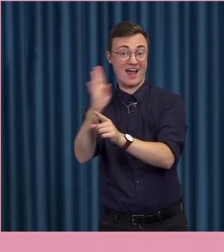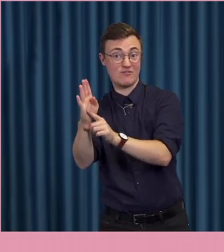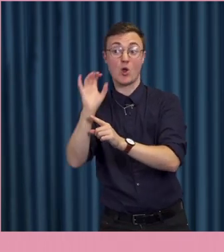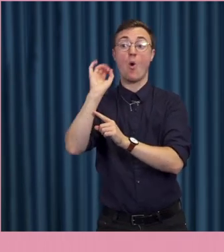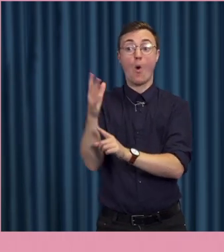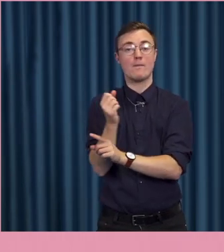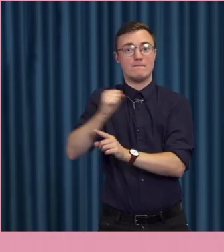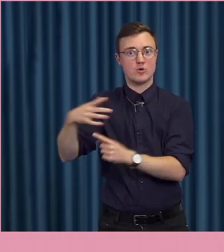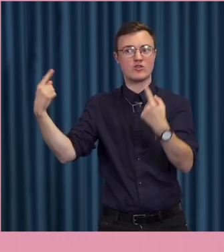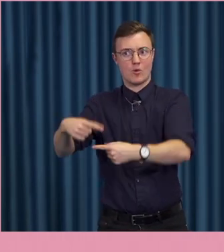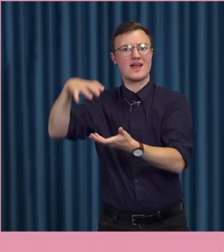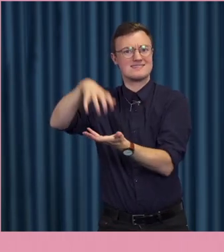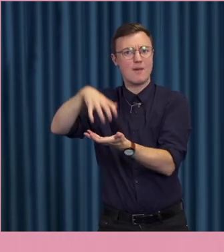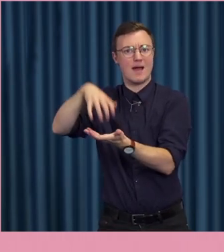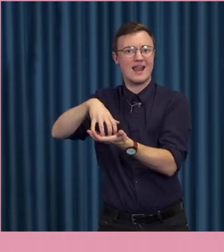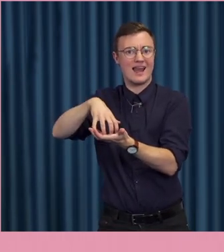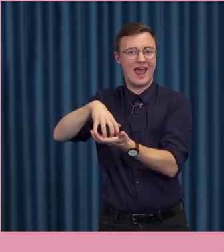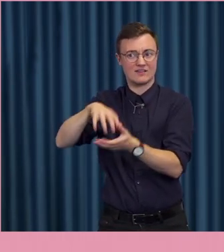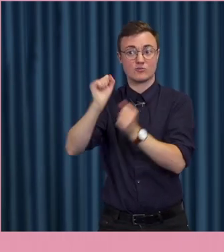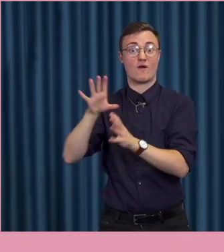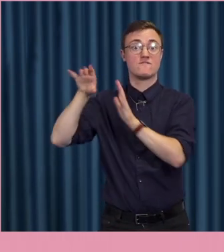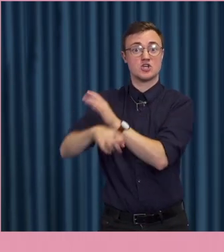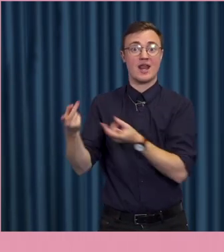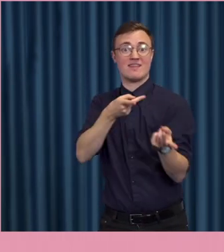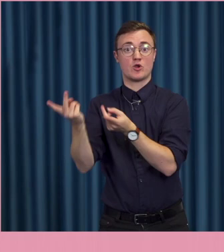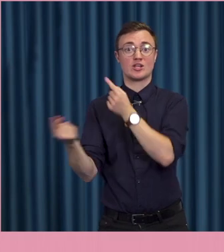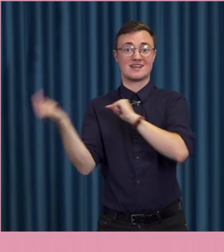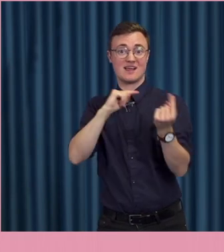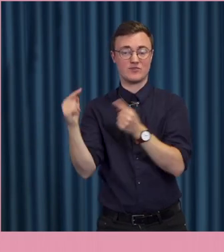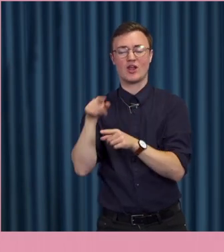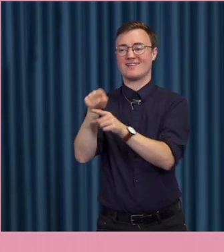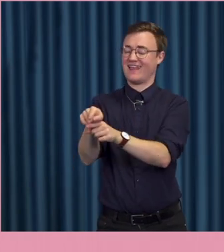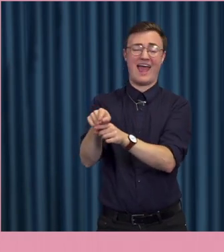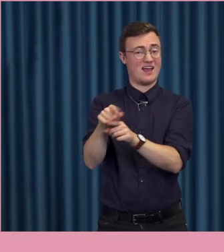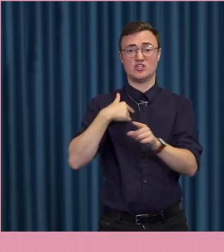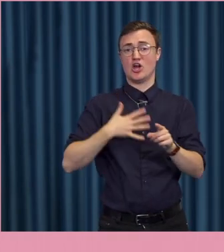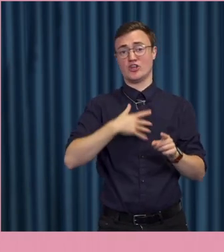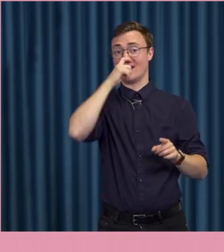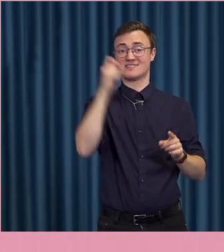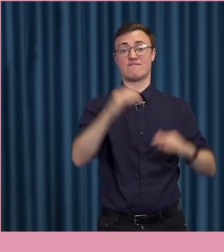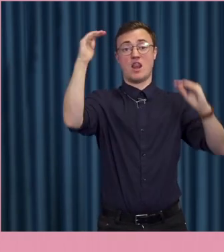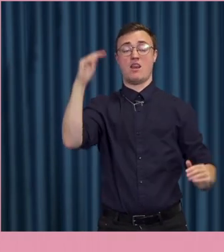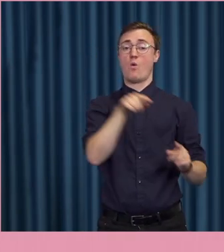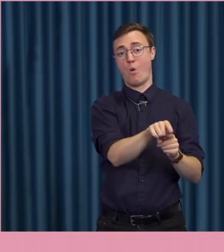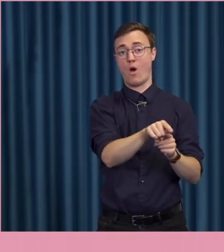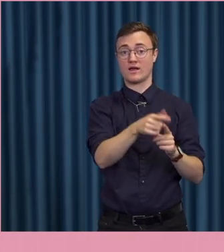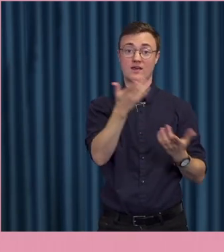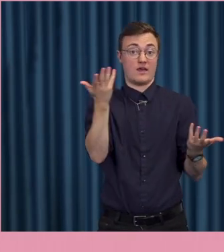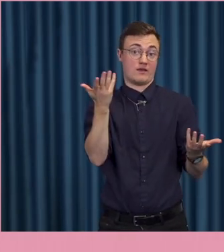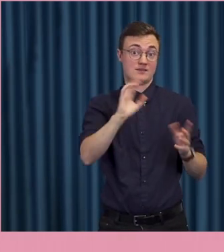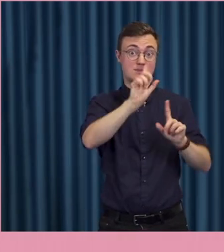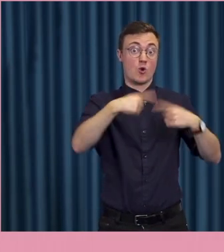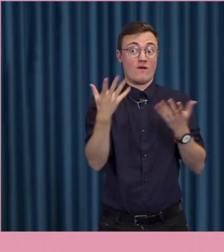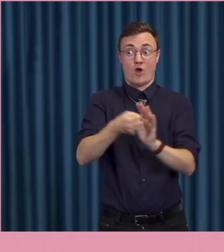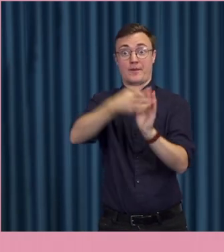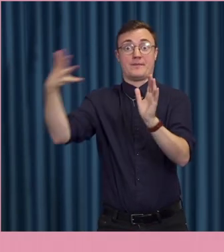mot samhället som i praktiken har till syfte att förstöra det demokratiska samtalet så är straffen för låga i sig själv. Oavsett vad de leder till. Men det är